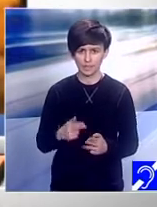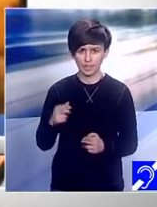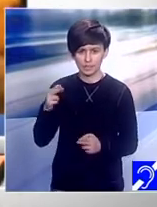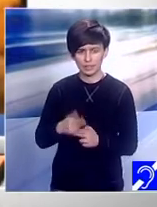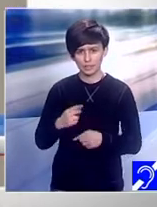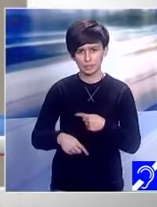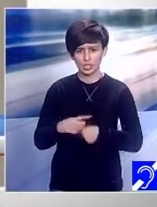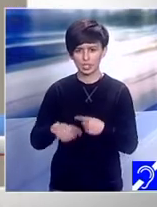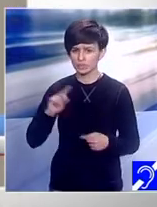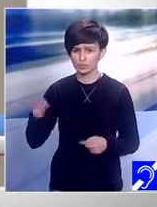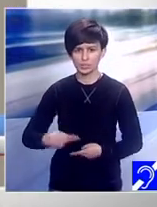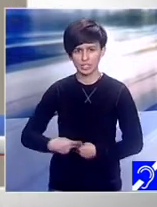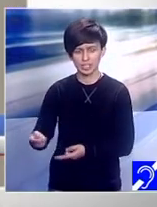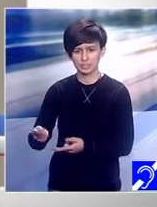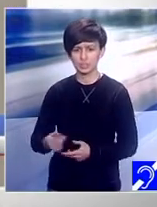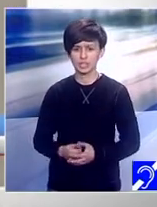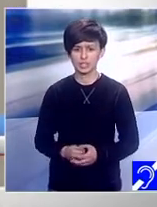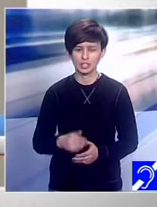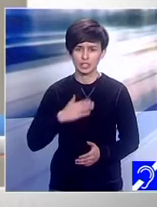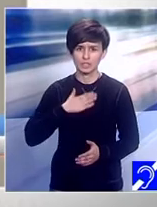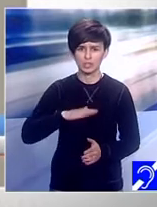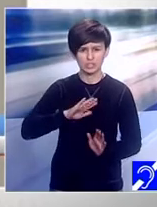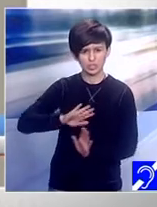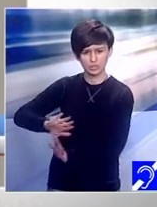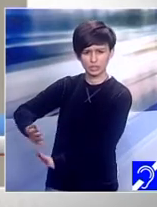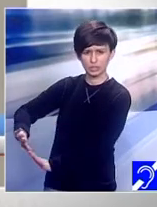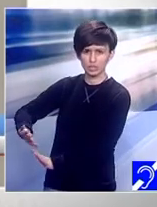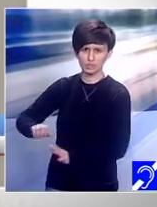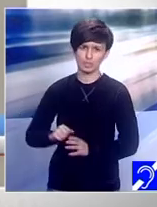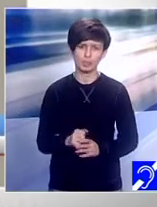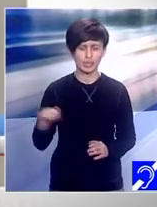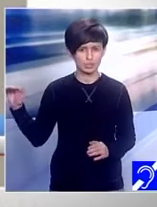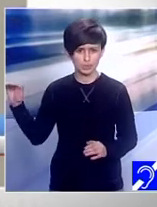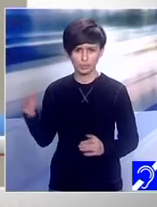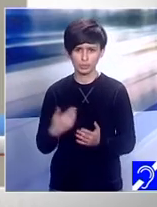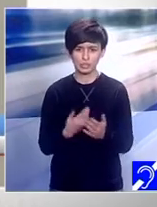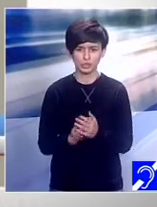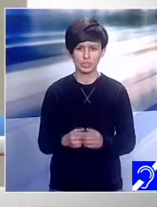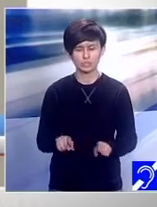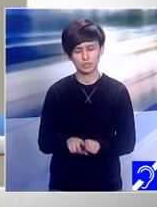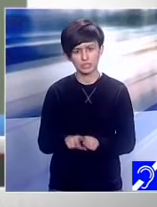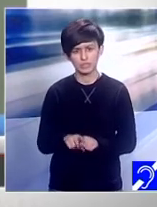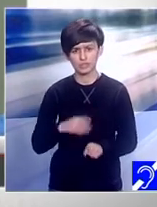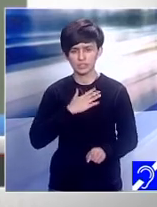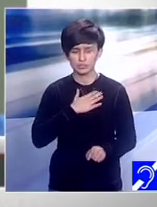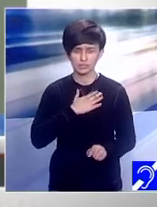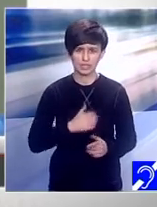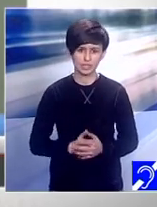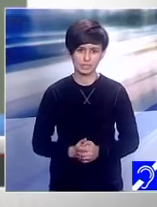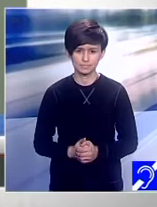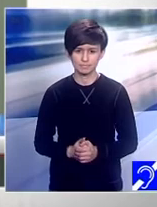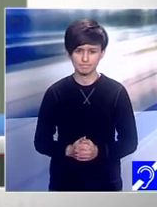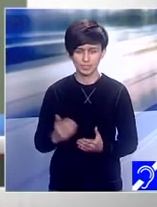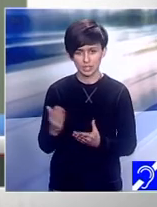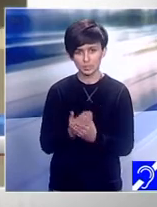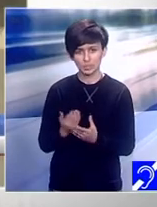transmite. Vă rog să nu-i dați laoparte pe acești copii, pentru că sunt și ei suflete. Povestea leiei și